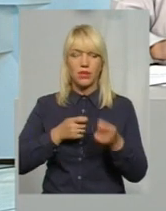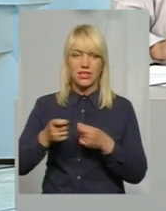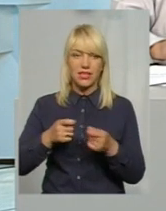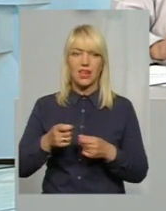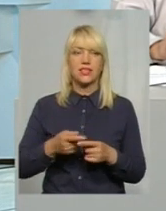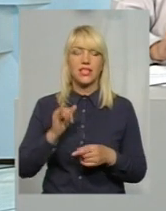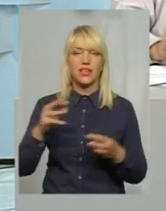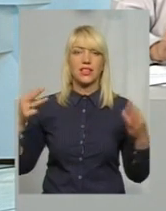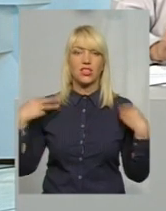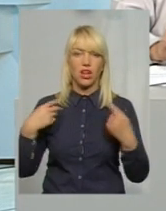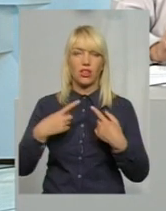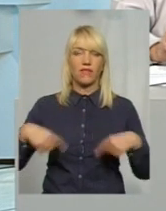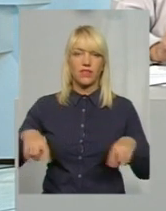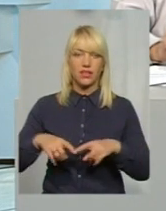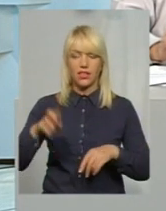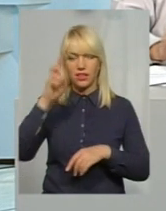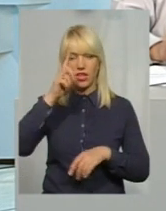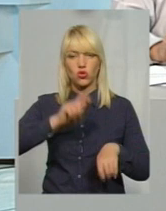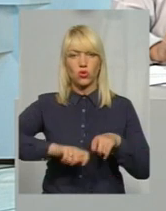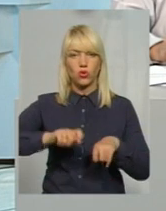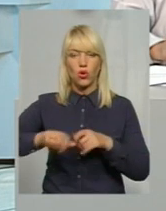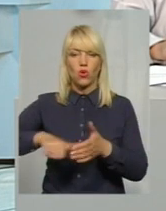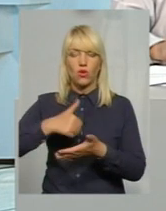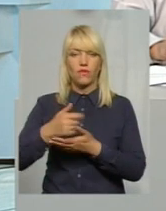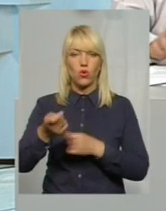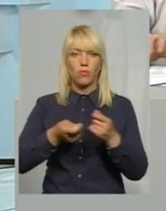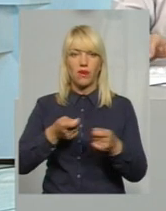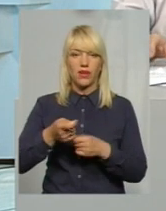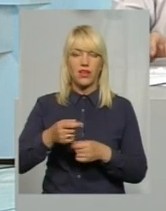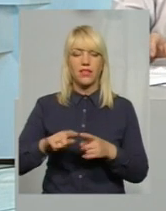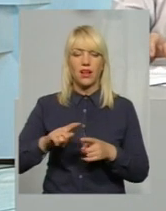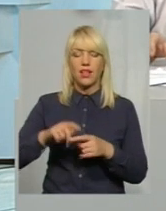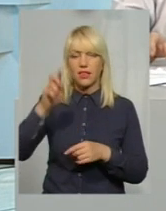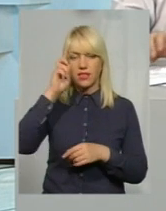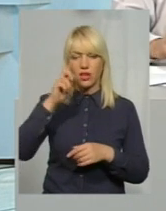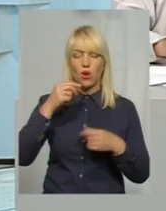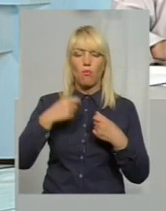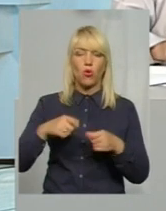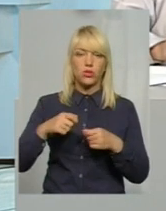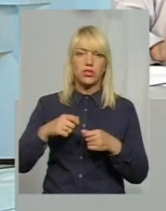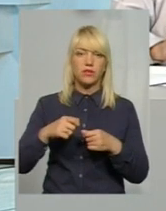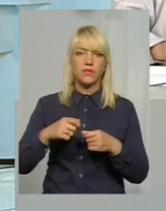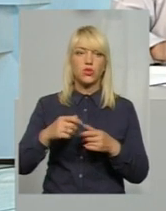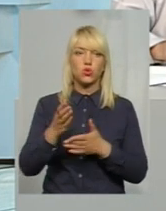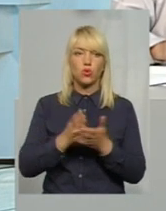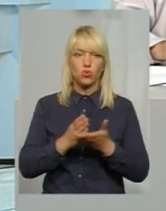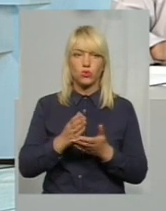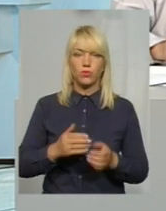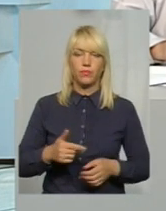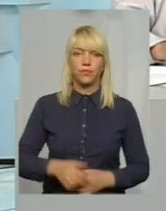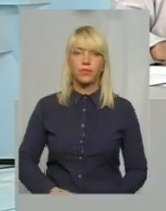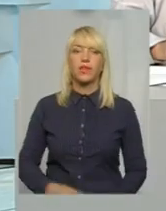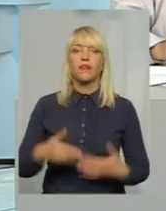та начальником відділу Держконтролю головного управління Держпродспоживслужби у Хмельницькій області Михайлом Булкою.